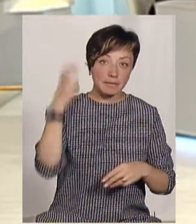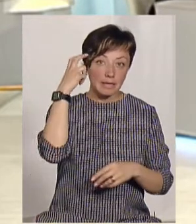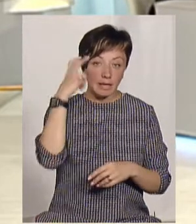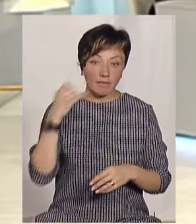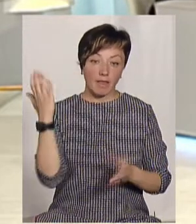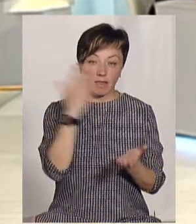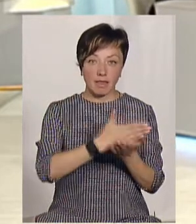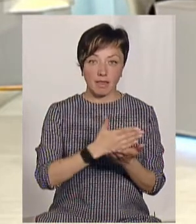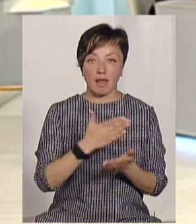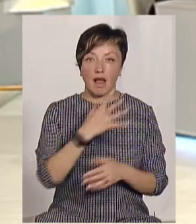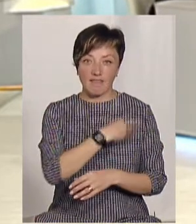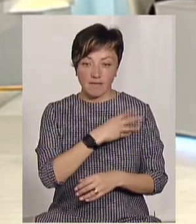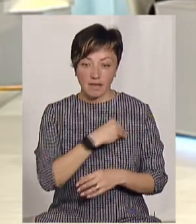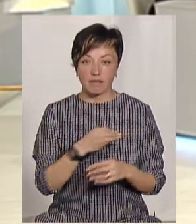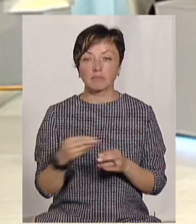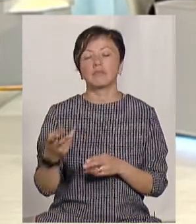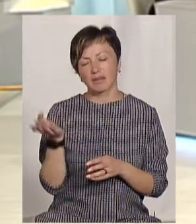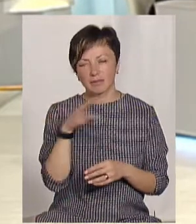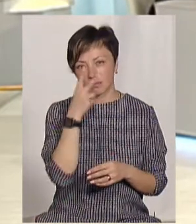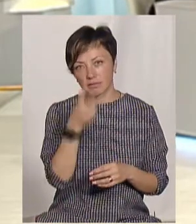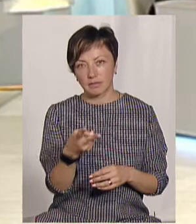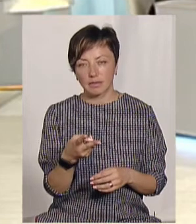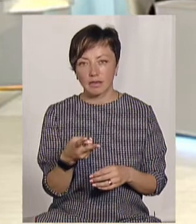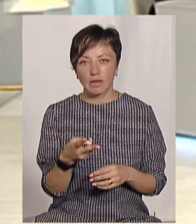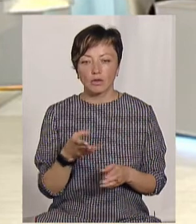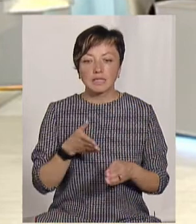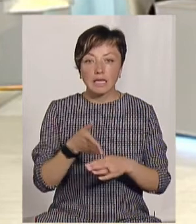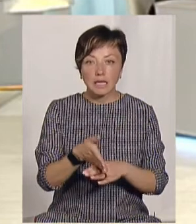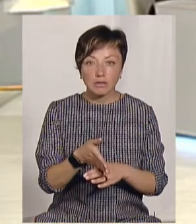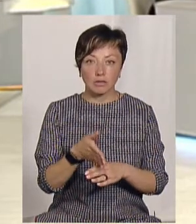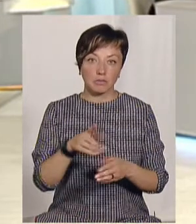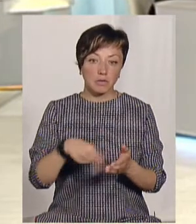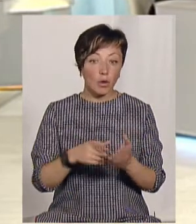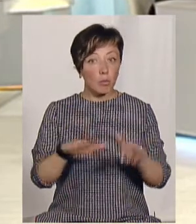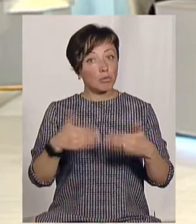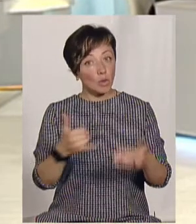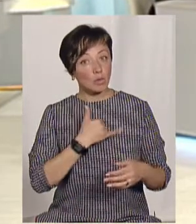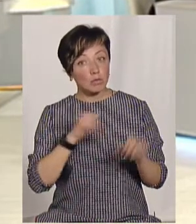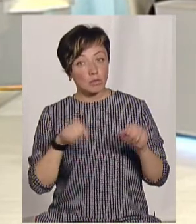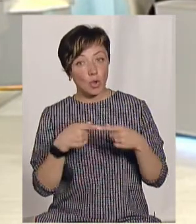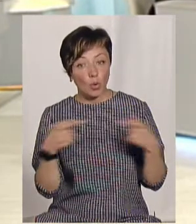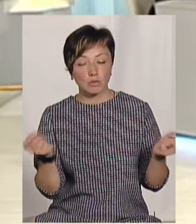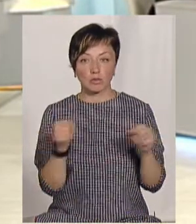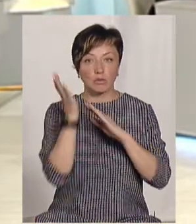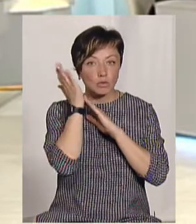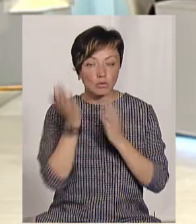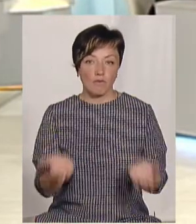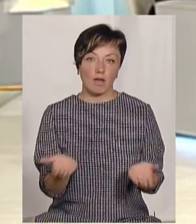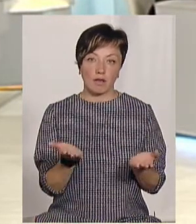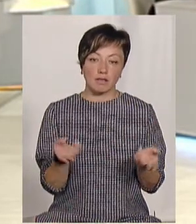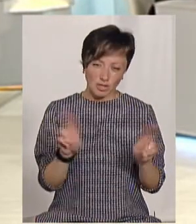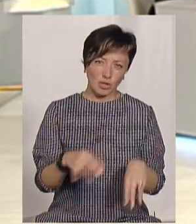Києва, їдучи на Львівці, трасу її так, а, заїдемо там, щоб вони заїхавши в Меджибеш. А тут пропозиція. В нас можна хостел, можна переночувати.